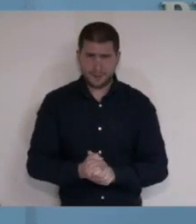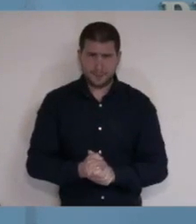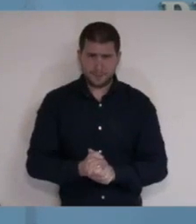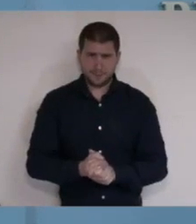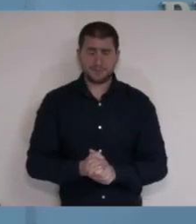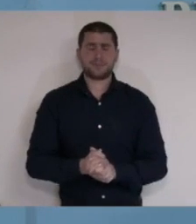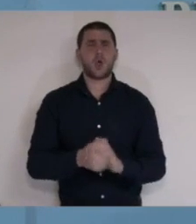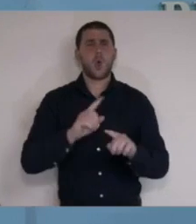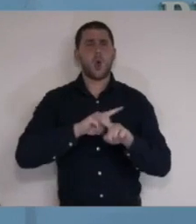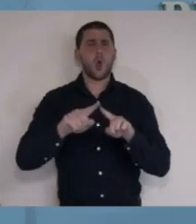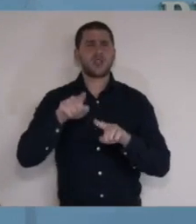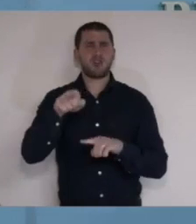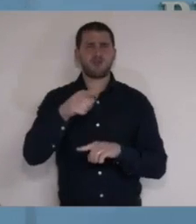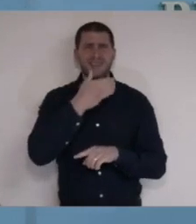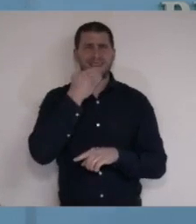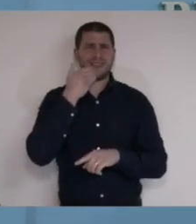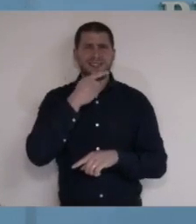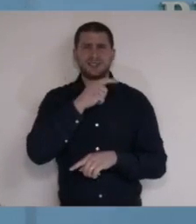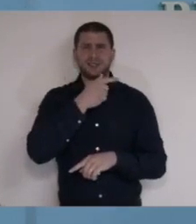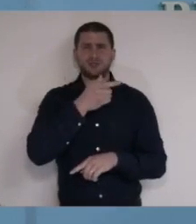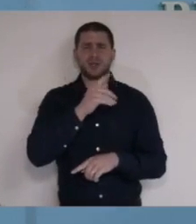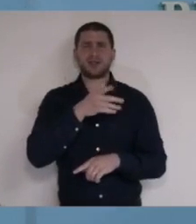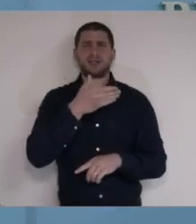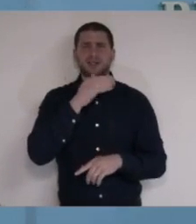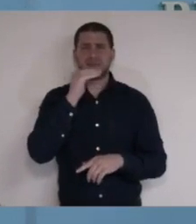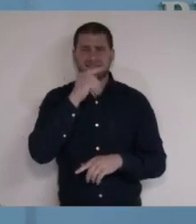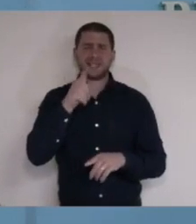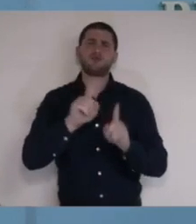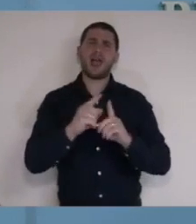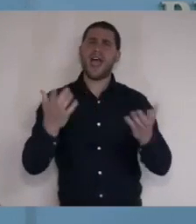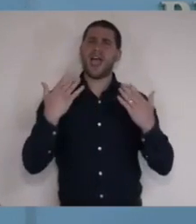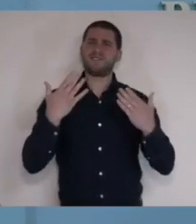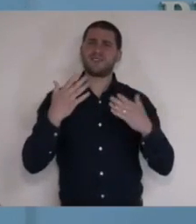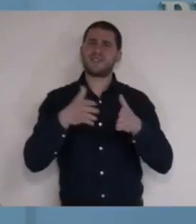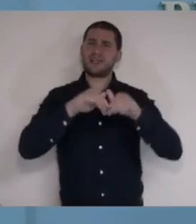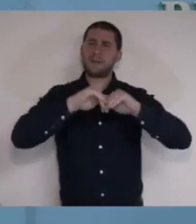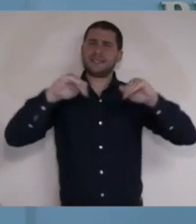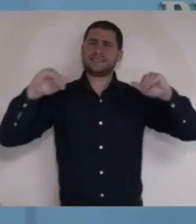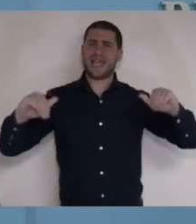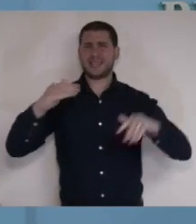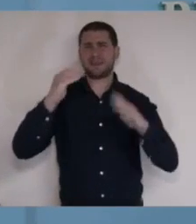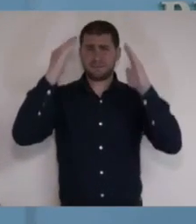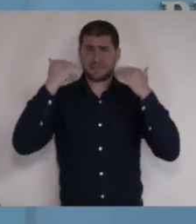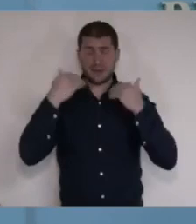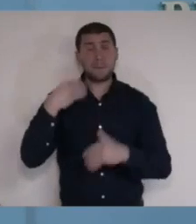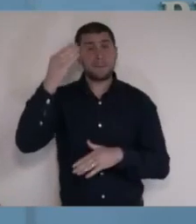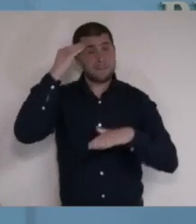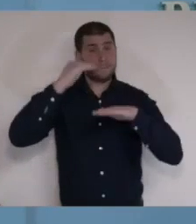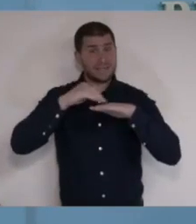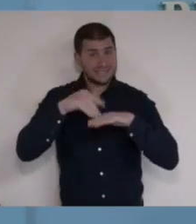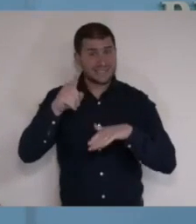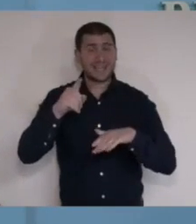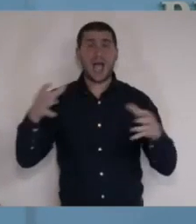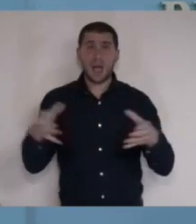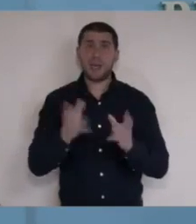חודש ניסן שמתחיל הלילה, חודש האביב ויציאת מצרים, מזכיר לנו שעמנו